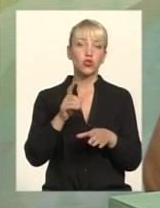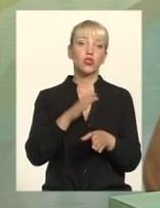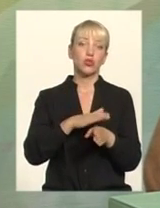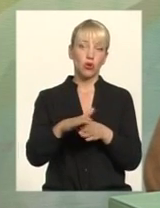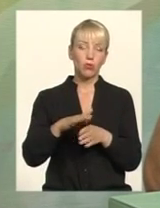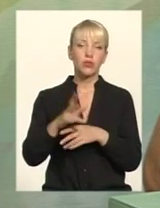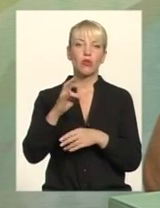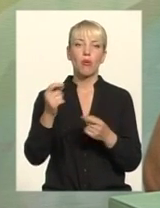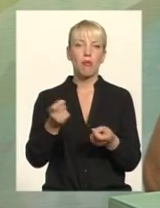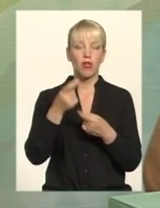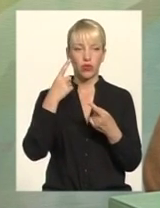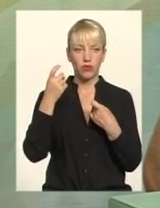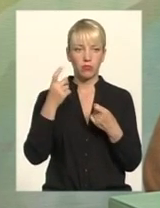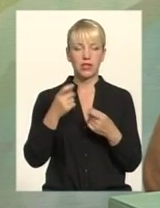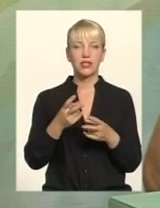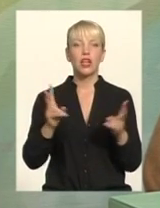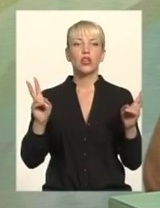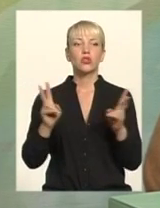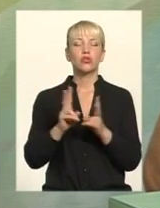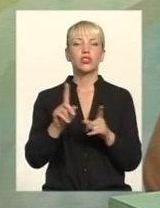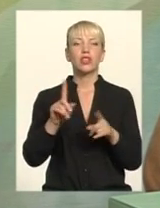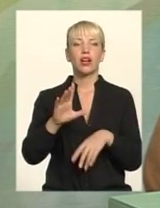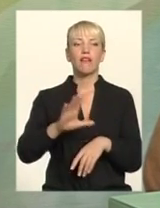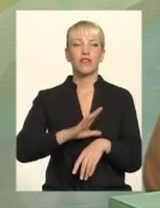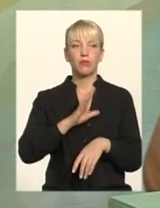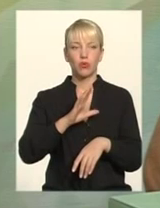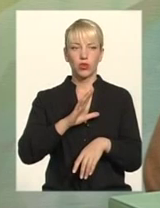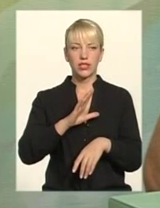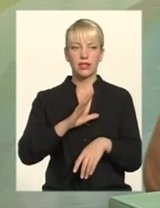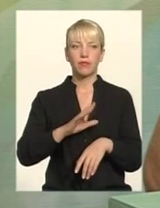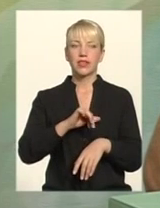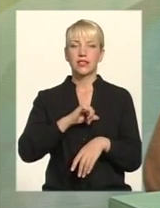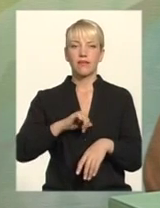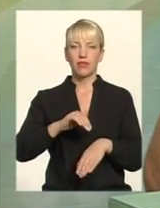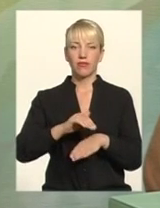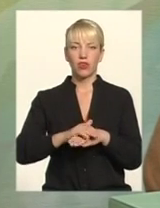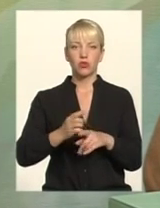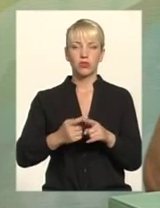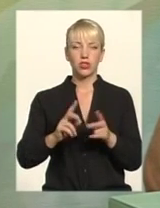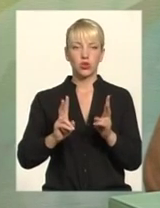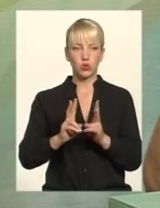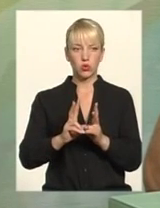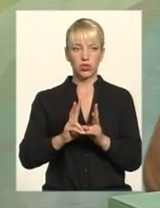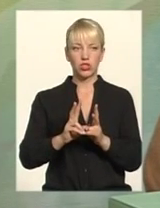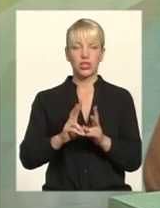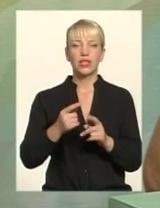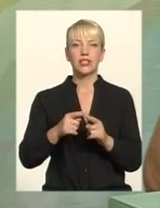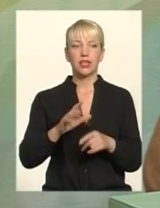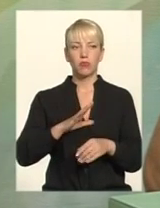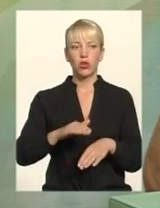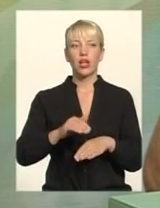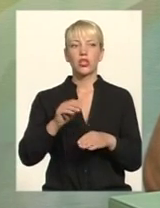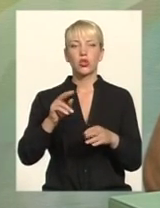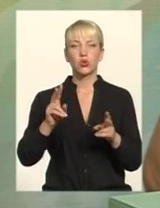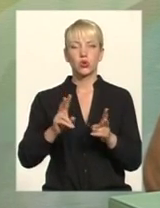вам скажу, в принципі, зустріч, яка відбулася самим фактом цієї зустрічі А це була зустріч голови